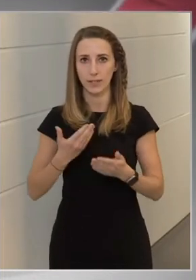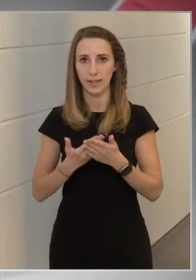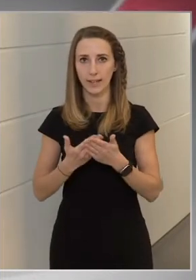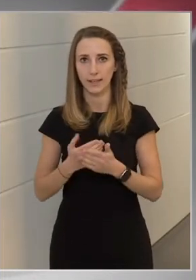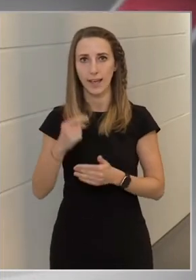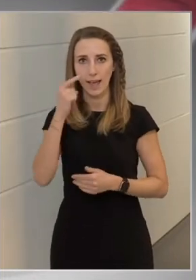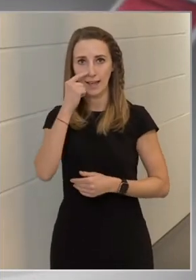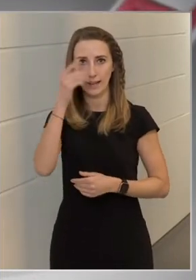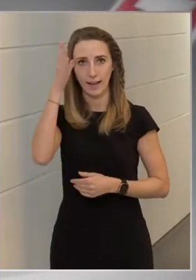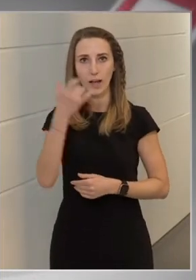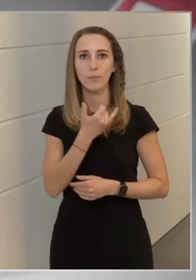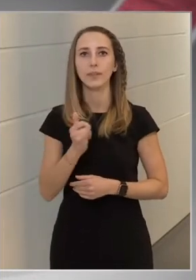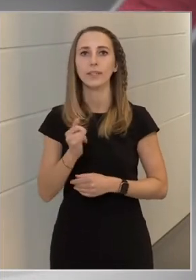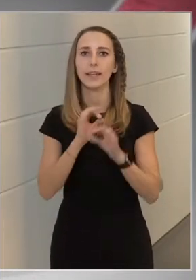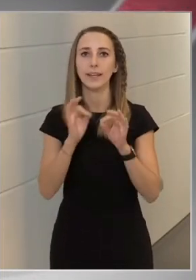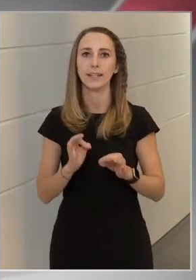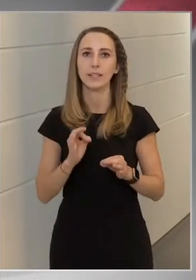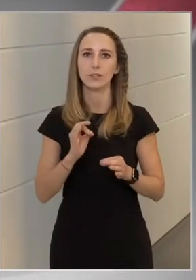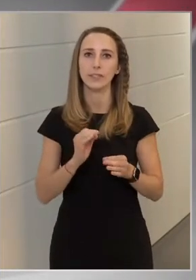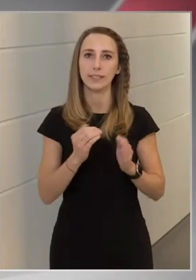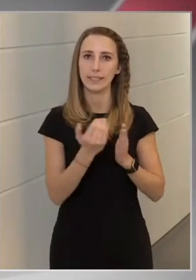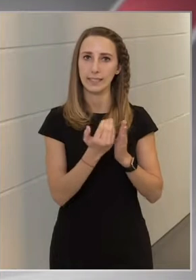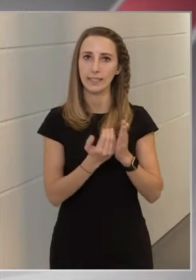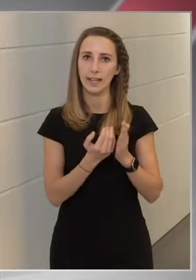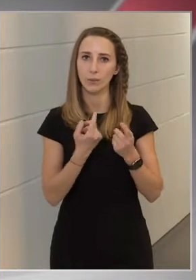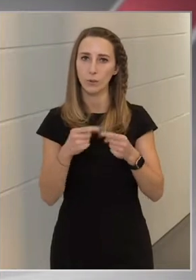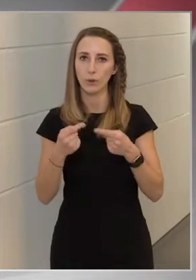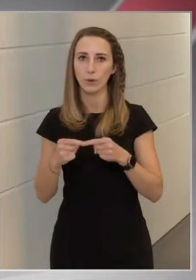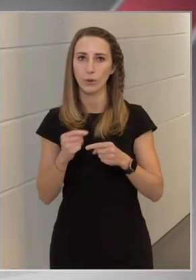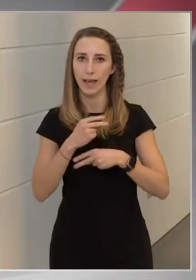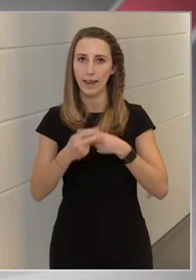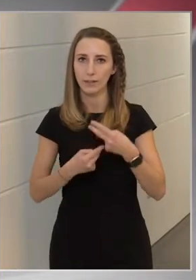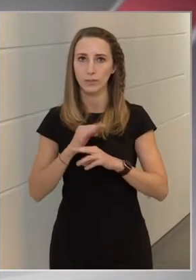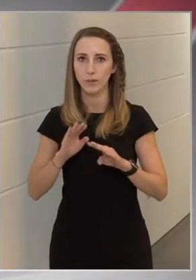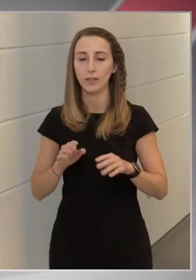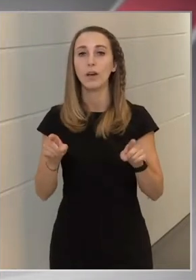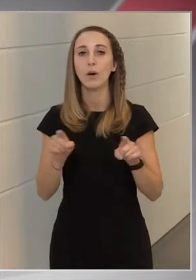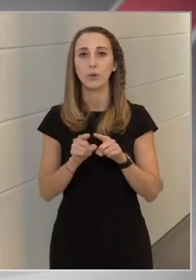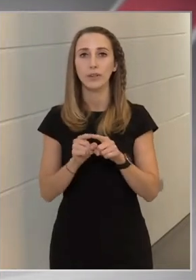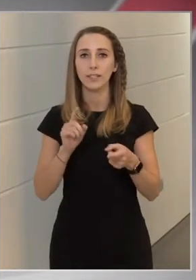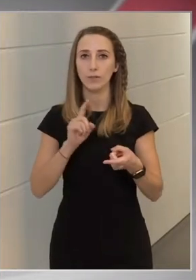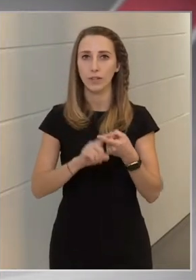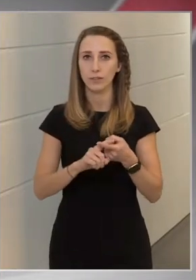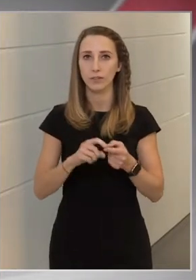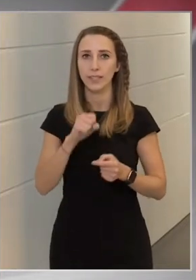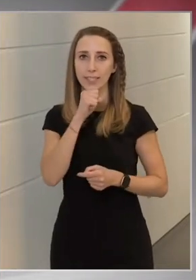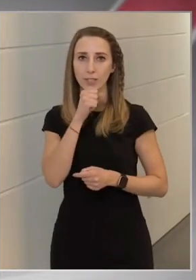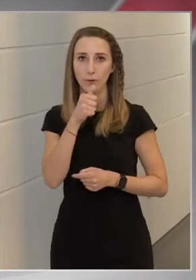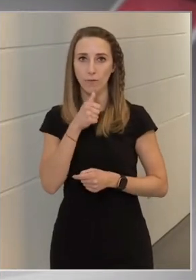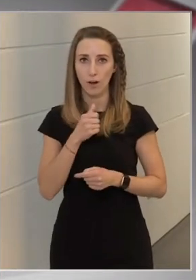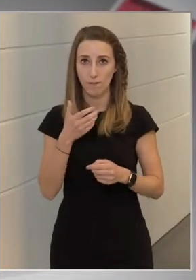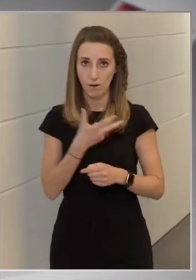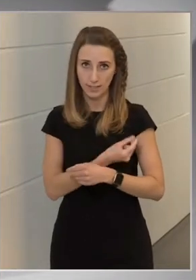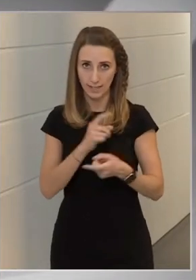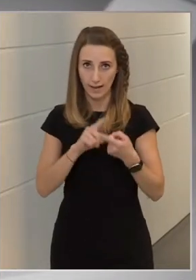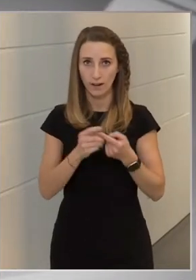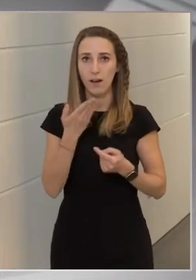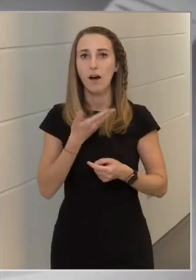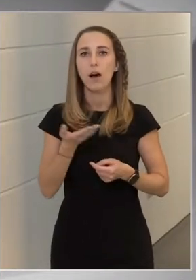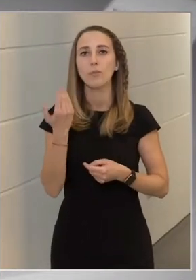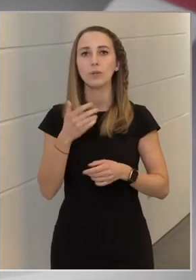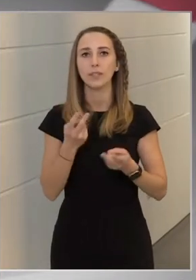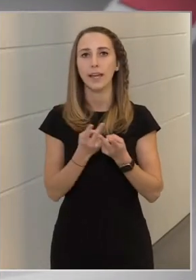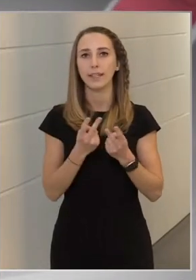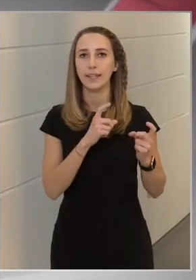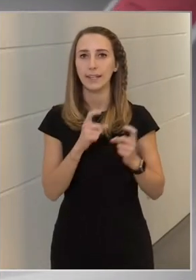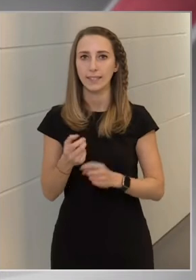az NNK minden gyártási tételt külön ellenőriz majd. Ugyanez vonatkozik a Sinopharm vakcinára? Ha múlt kedden érkeztek a